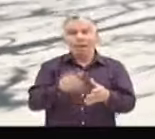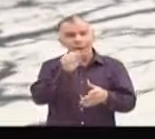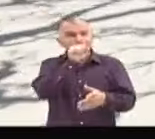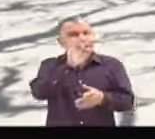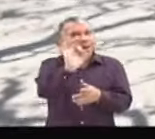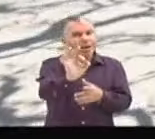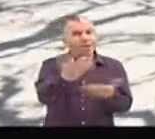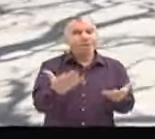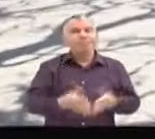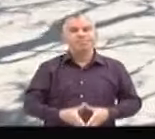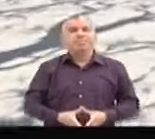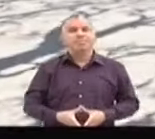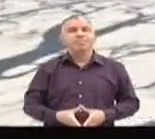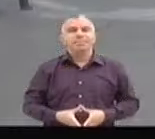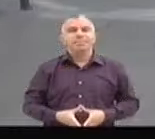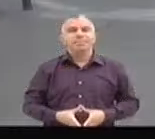'est pas beau ça ?